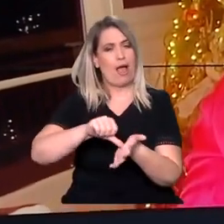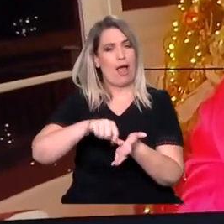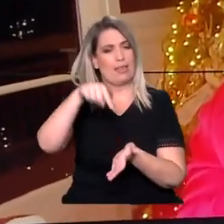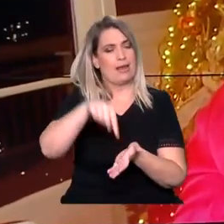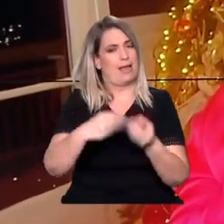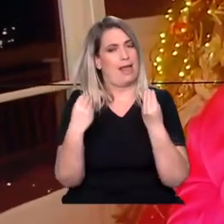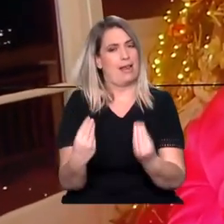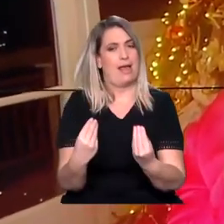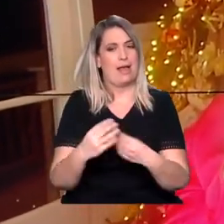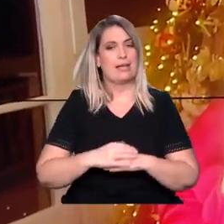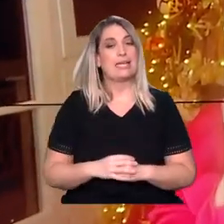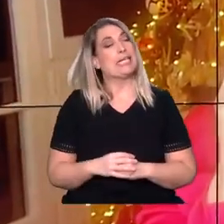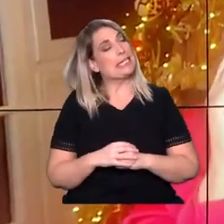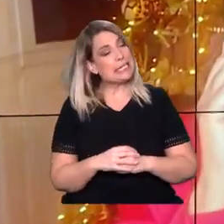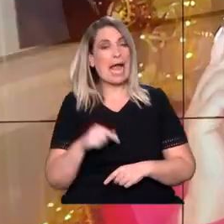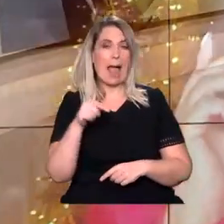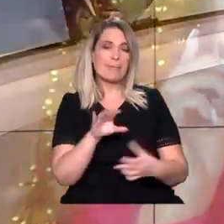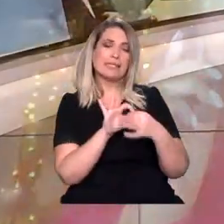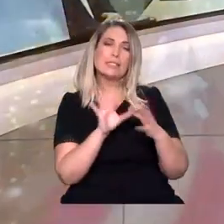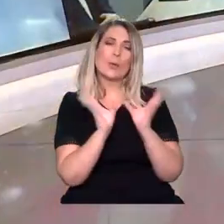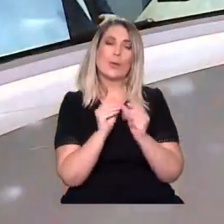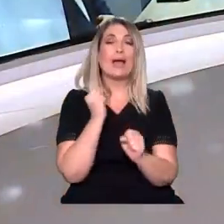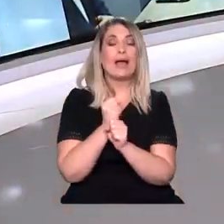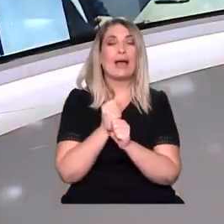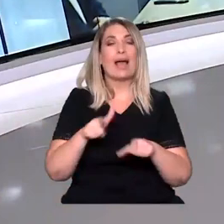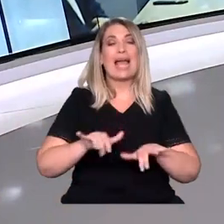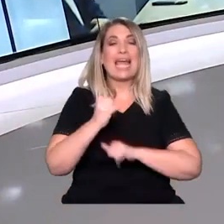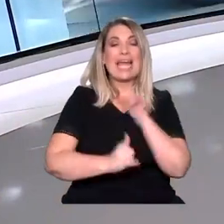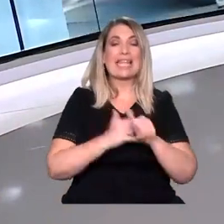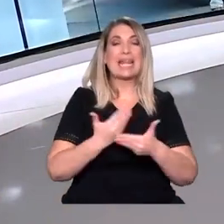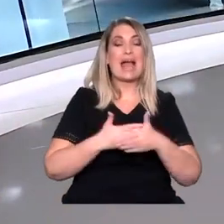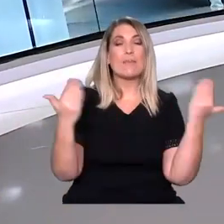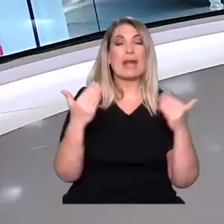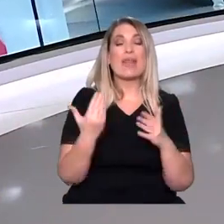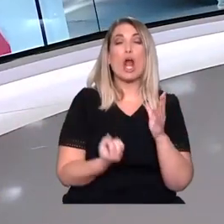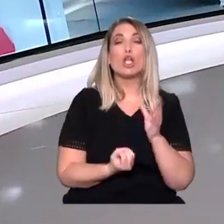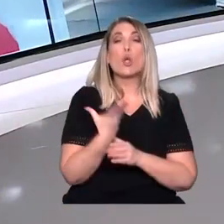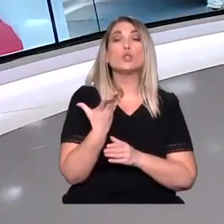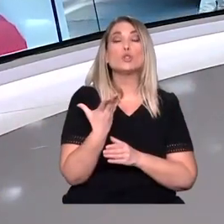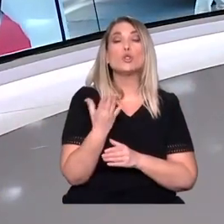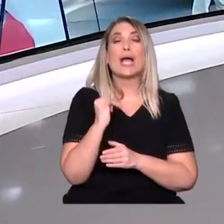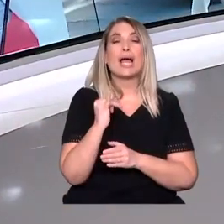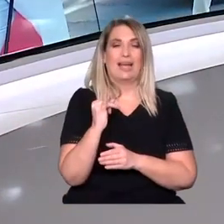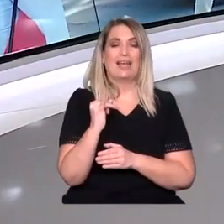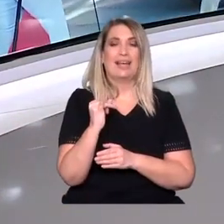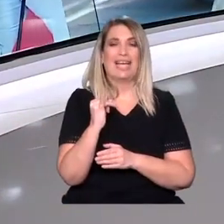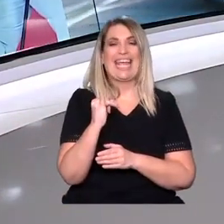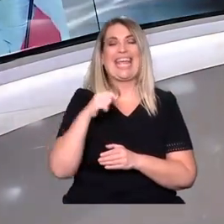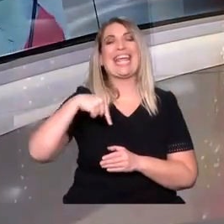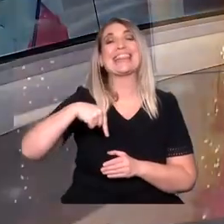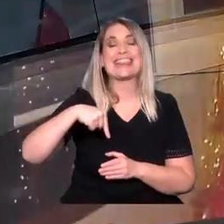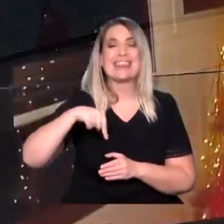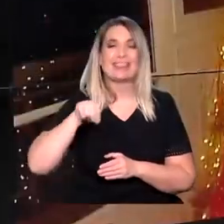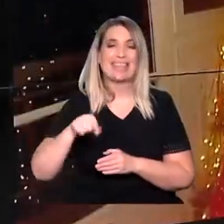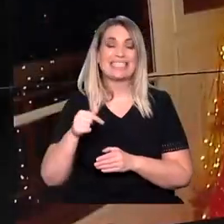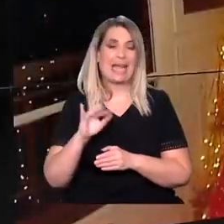Ελένη Καλογεροπούλου στο Newsit και έχουμε και εδώ αναλυτικό ρεπορτάζ για αυτό που ομολογουμένως ο Στέφανος Κασελάκης